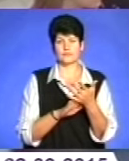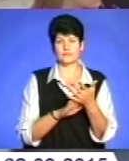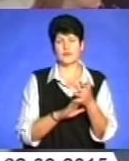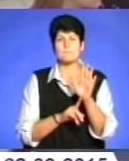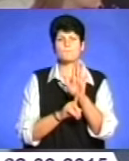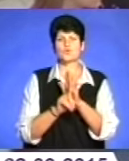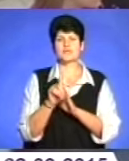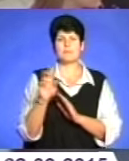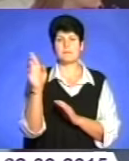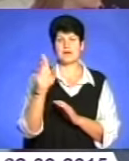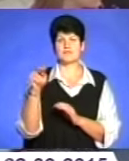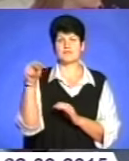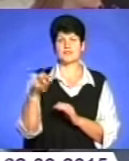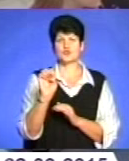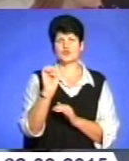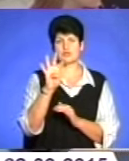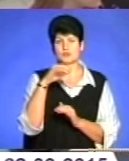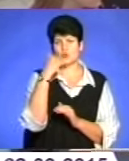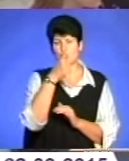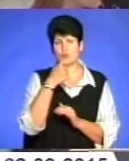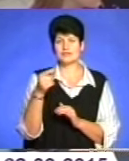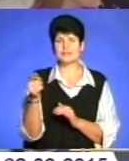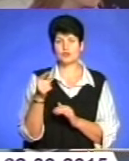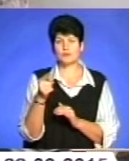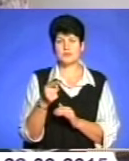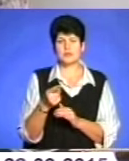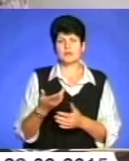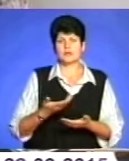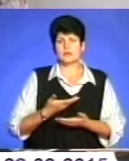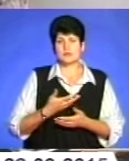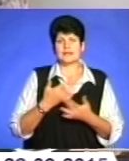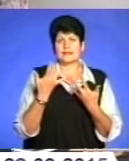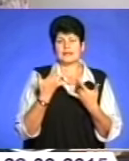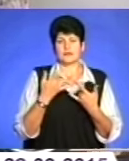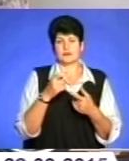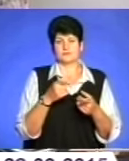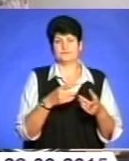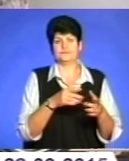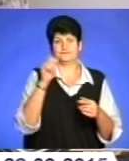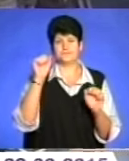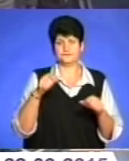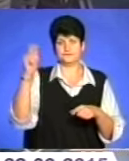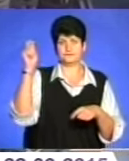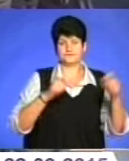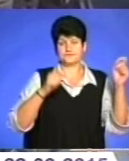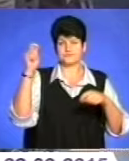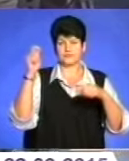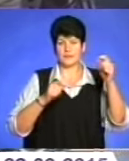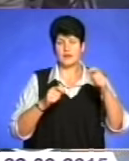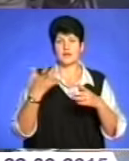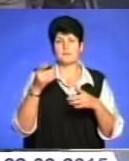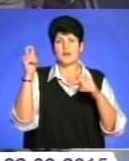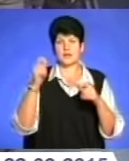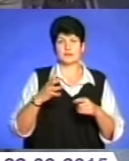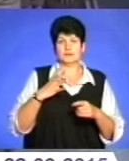Починаючи з березня 2014 року Тернопільщина пережила декілька хвиль переселенців. Спочатку це були громадяни, які вимушено